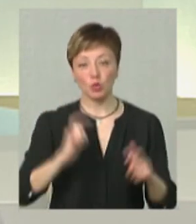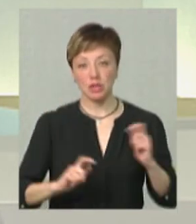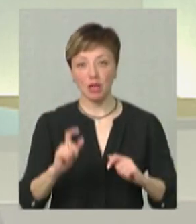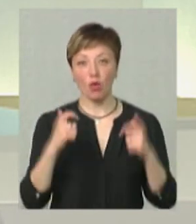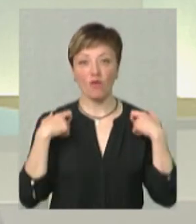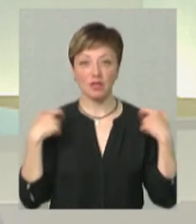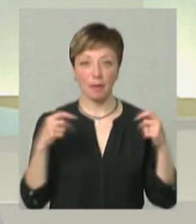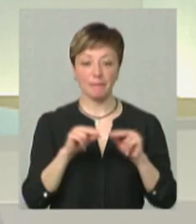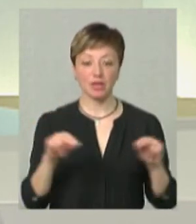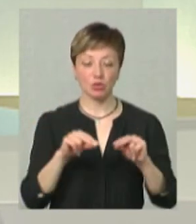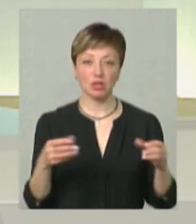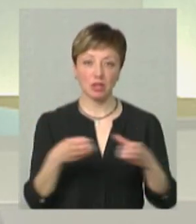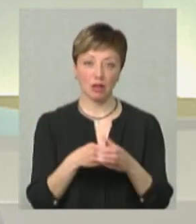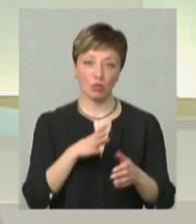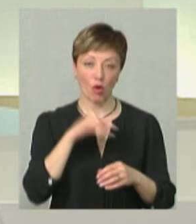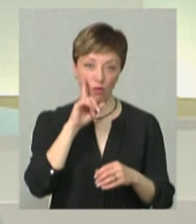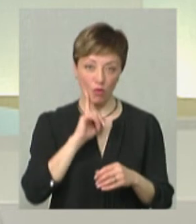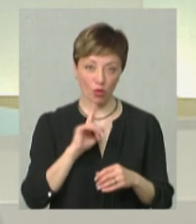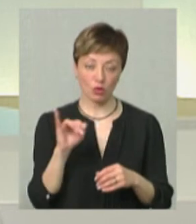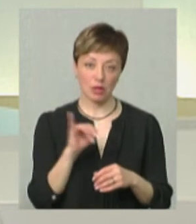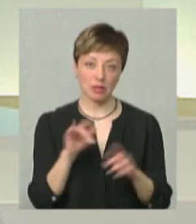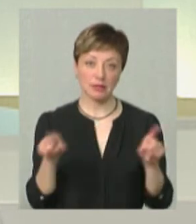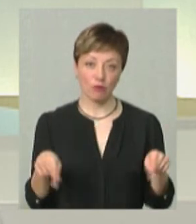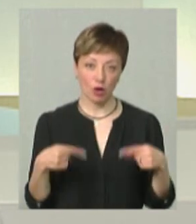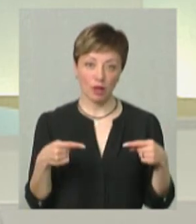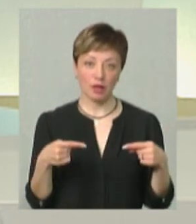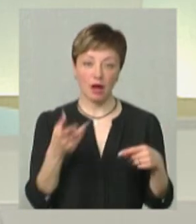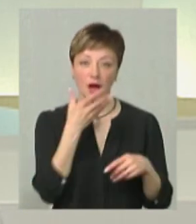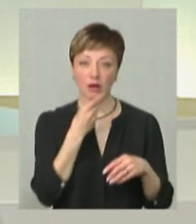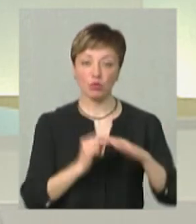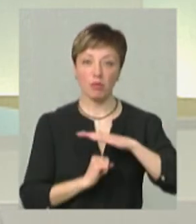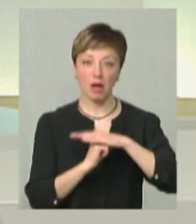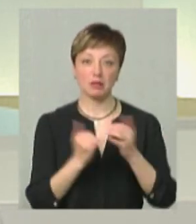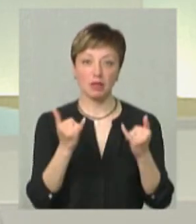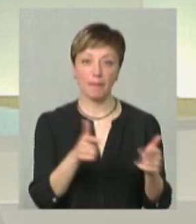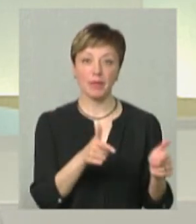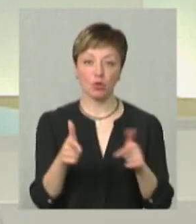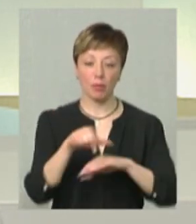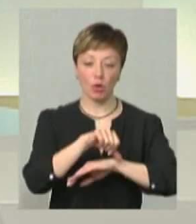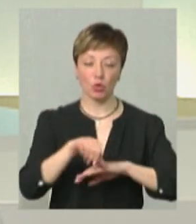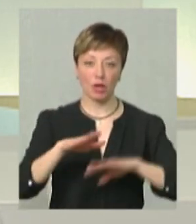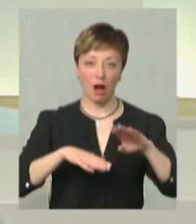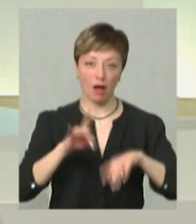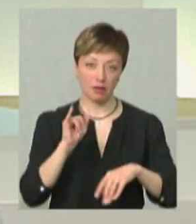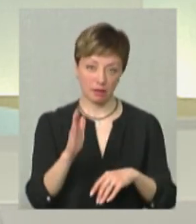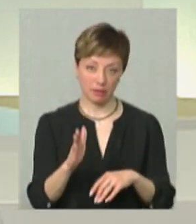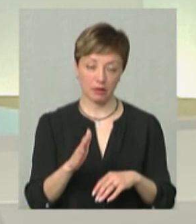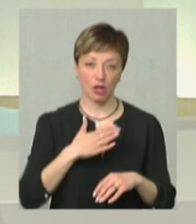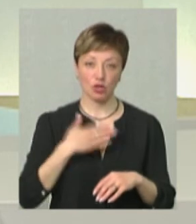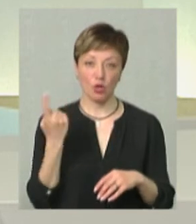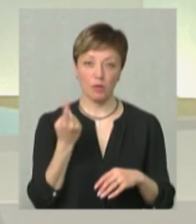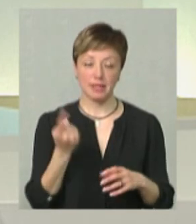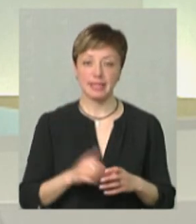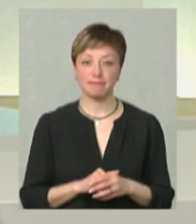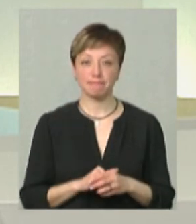офіцерському педагогічному складу було комфортно і ми створили гарну базу для підготовки прикордонних кадрів в нашій